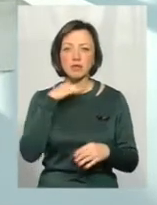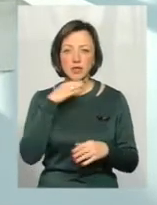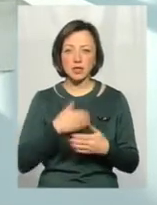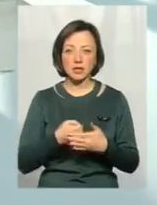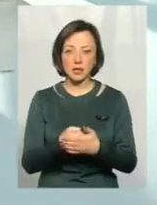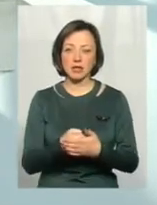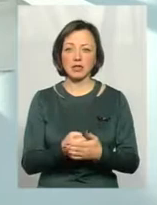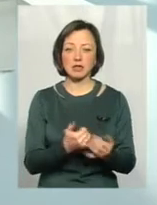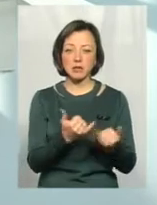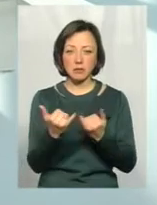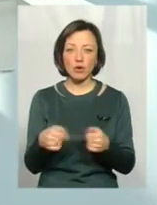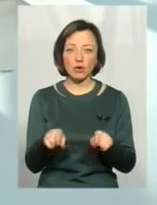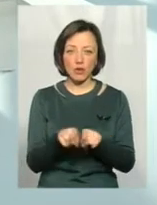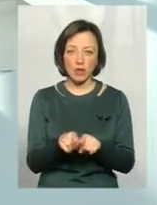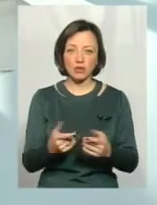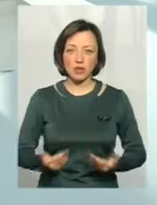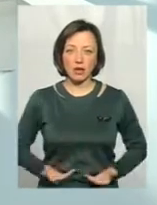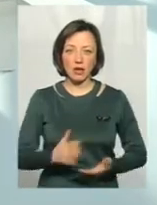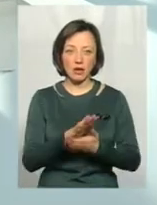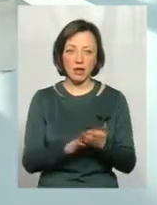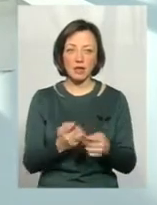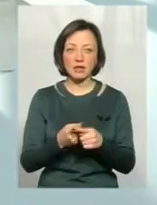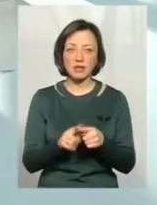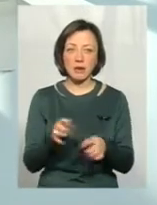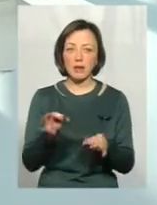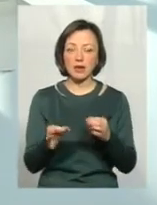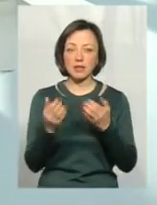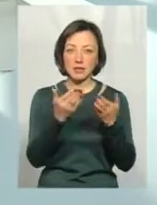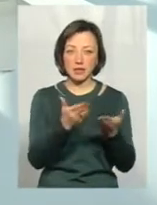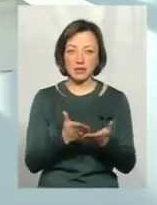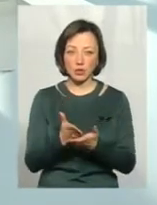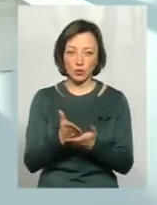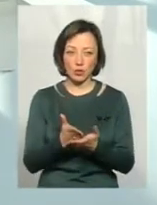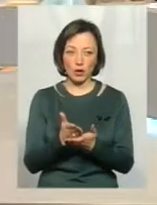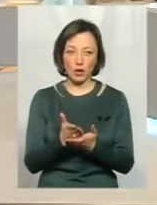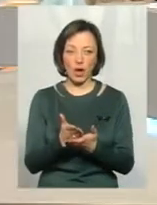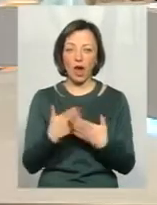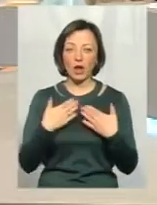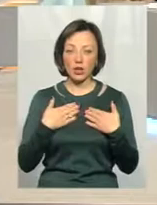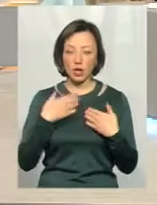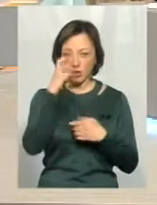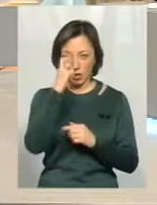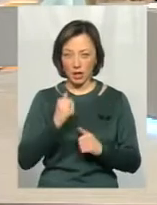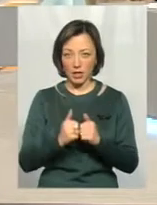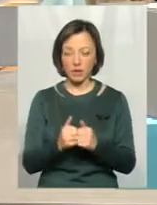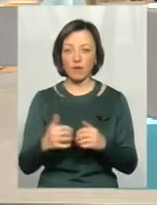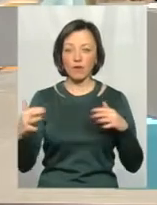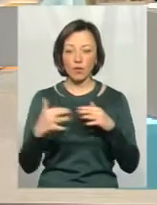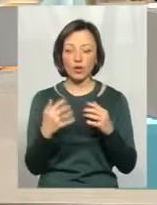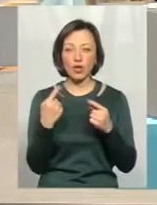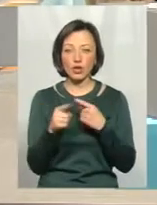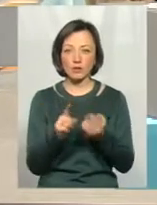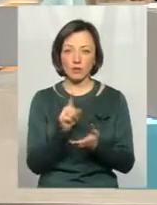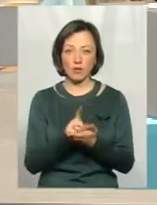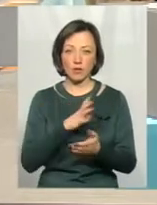і хоче такого ж життя і далі. це природно, це її заслуга. А наша країна воює, в ній сьогодні інші